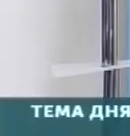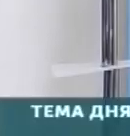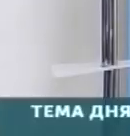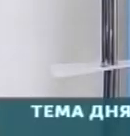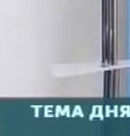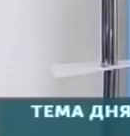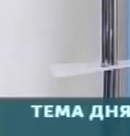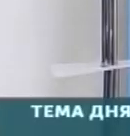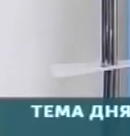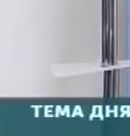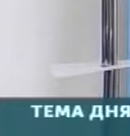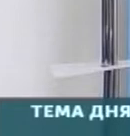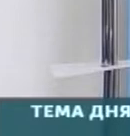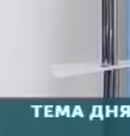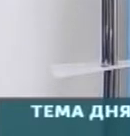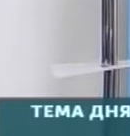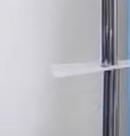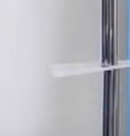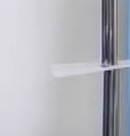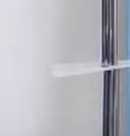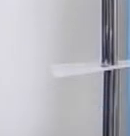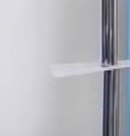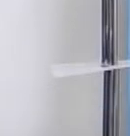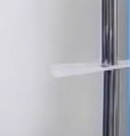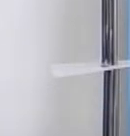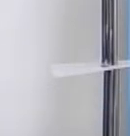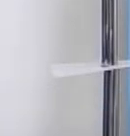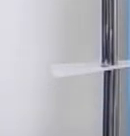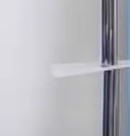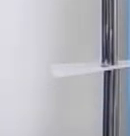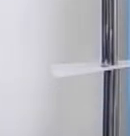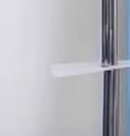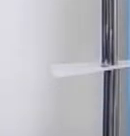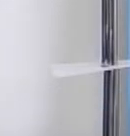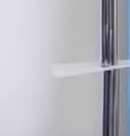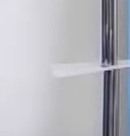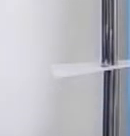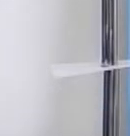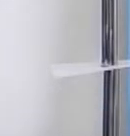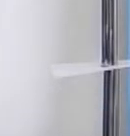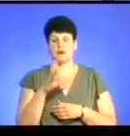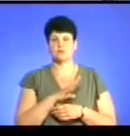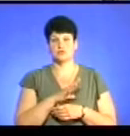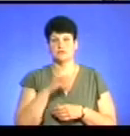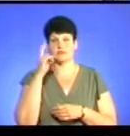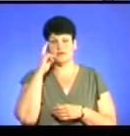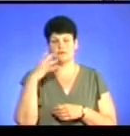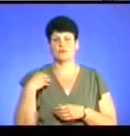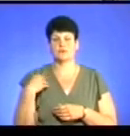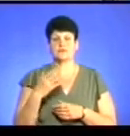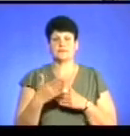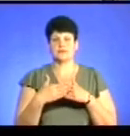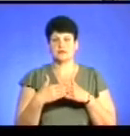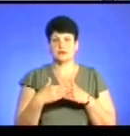Правозахисники фіксують третій за місяць погром табору Ромі в Україні. Два попередні сталися у Києві та Львові. Днями